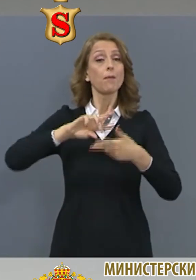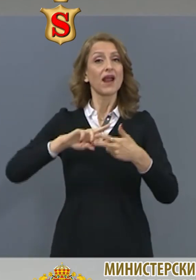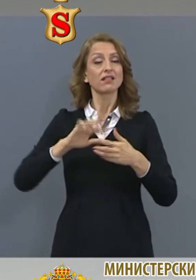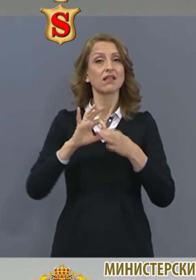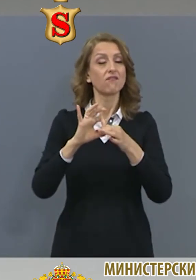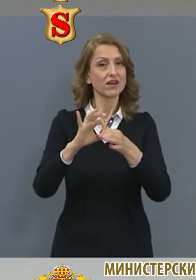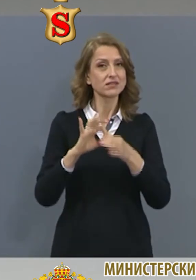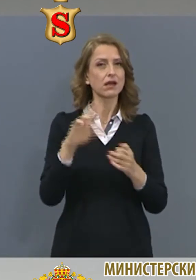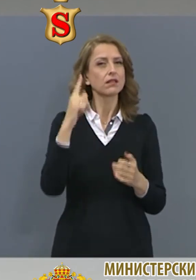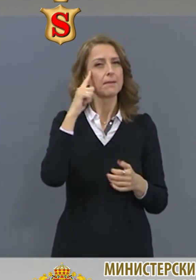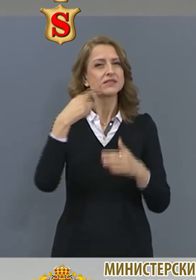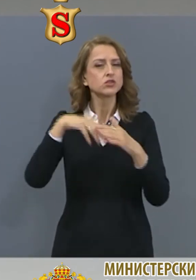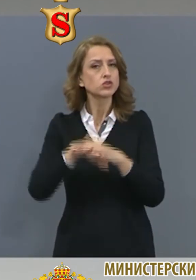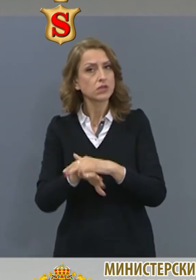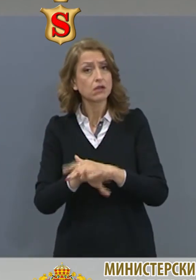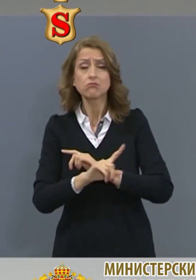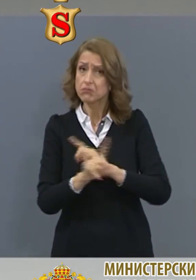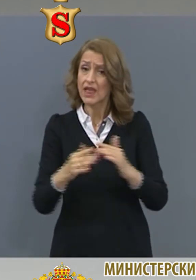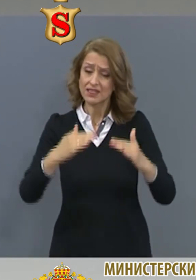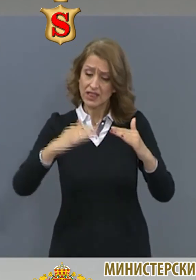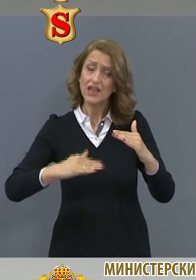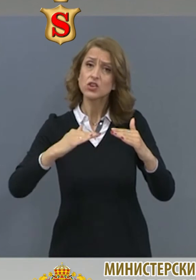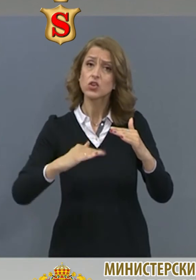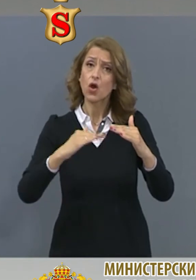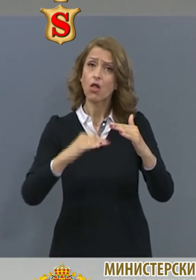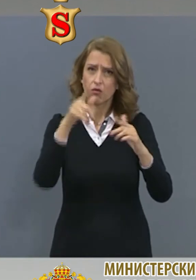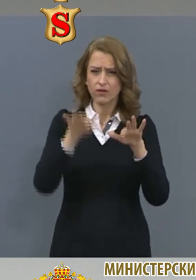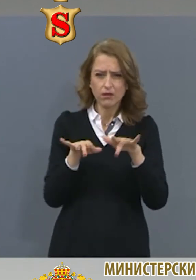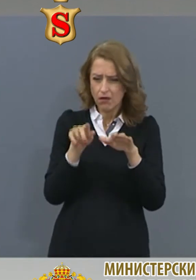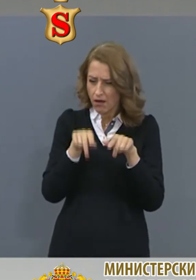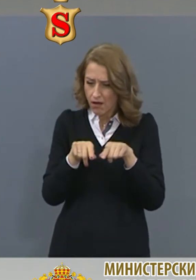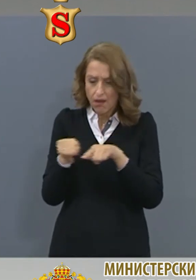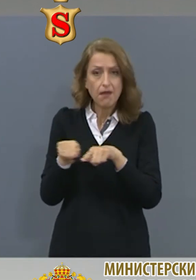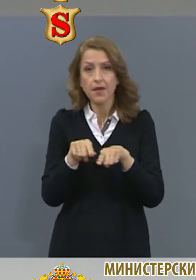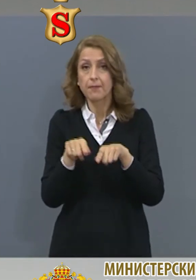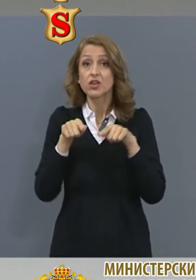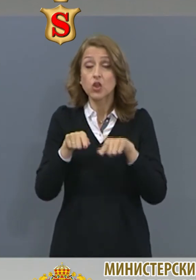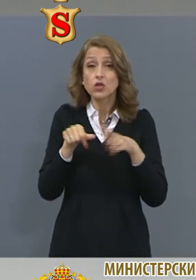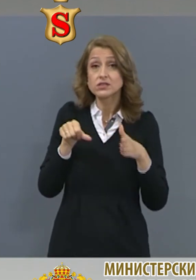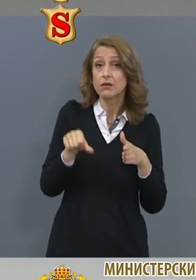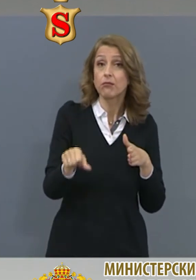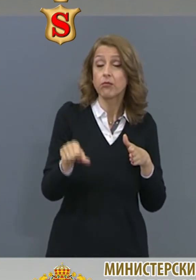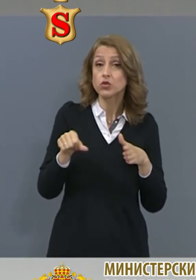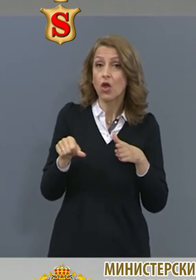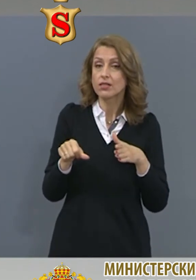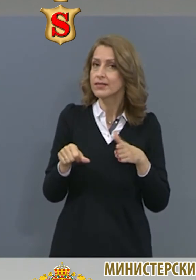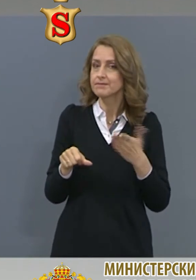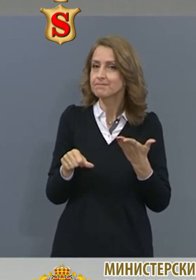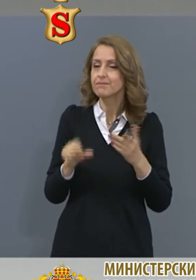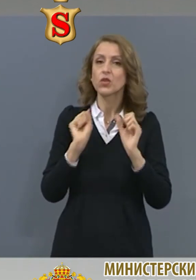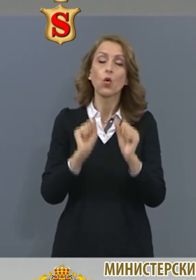се смята, че е скрит. Той е най-най-долу, ако се слезете на страницата. На този бутон се очаква да